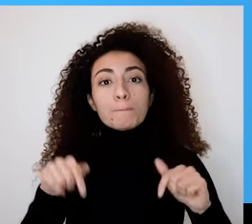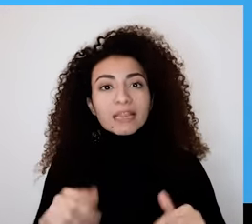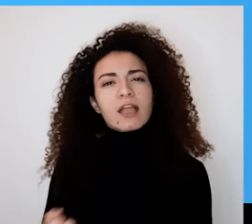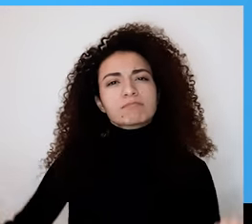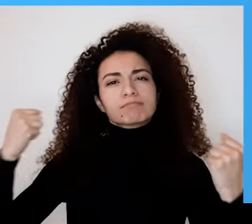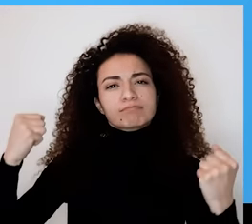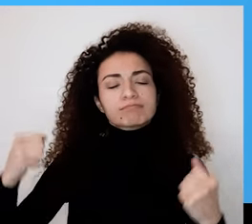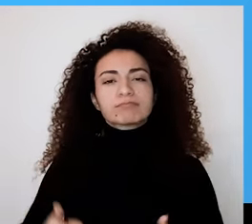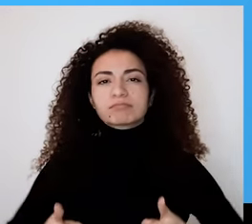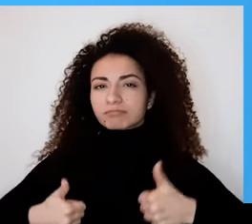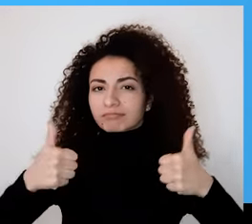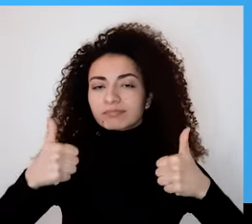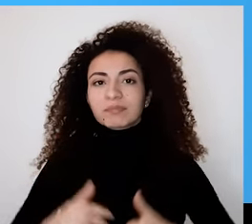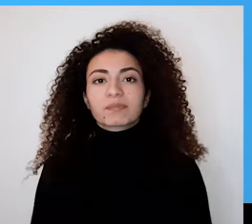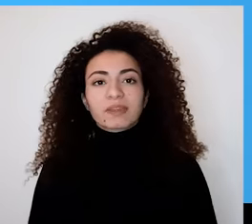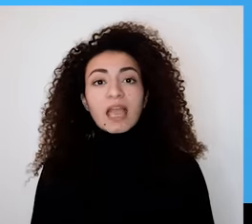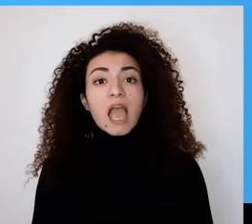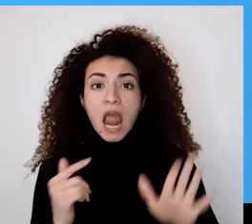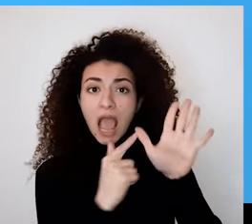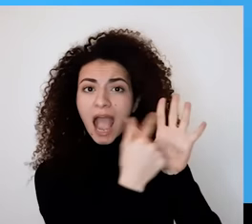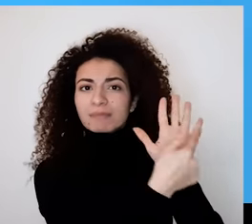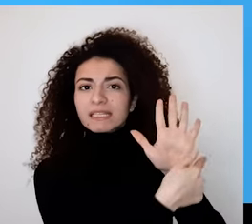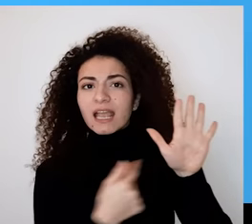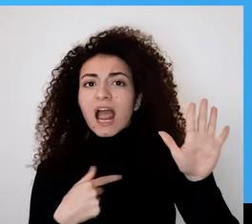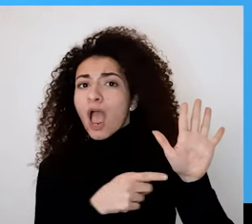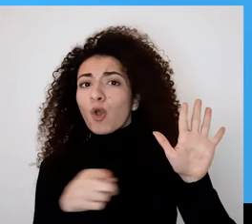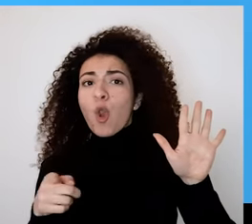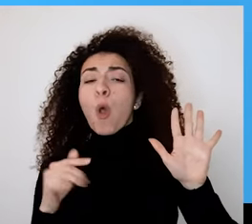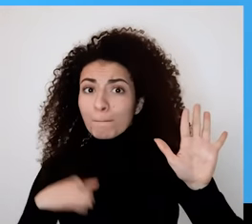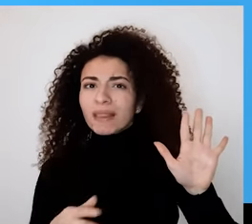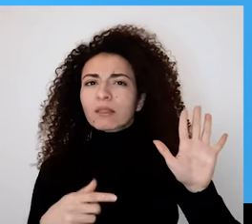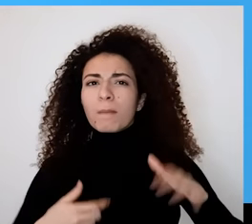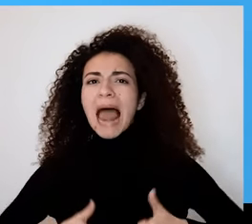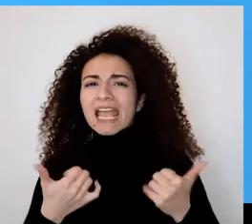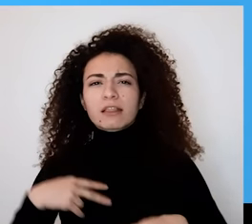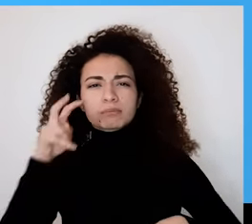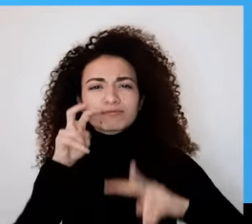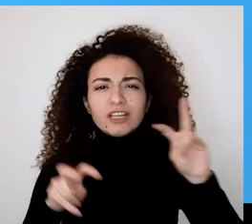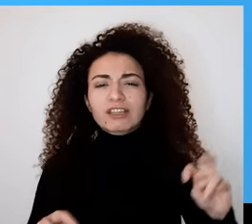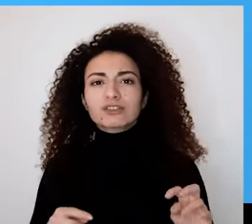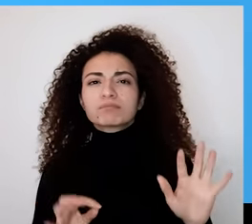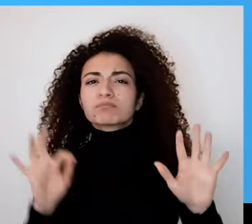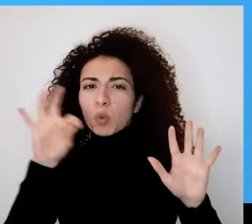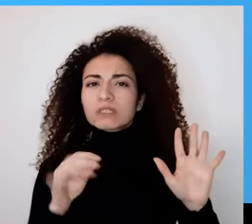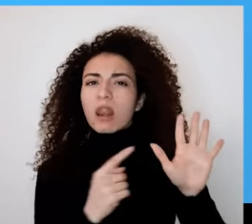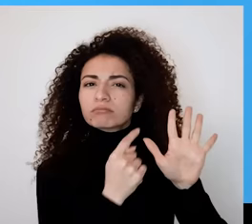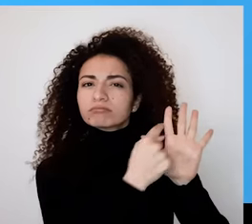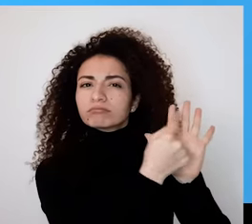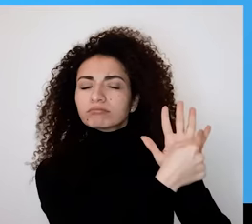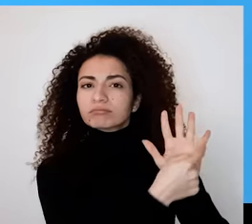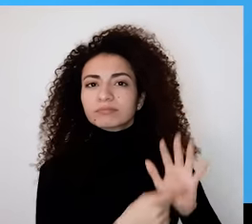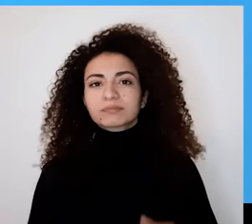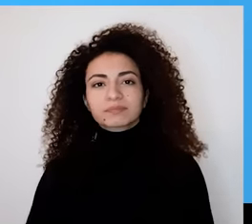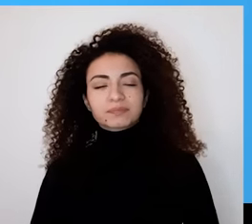كل واحد من هالمكونات قائم بنفسه بيتمحلوا البشر وبيغربوا بتحقيقوا لنفسهم بكل مرة بيكونوا بحالة